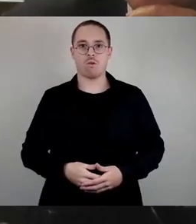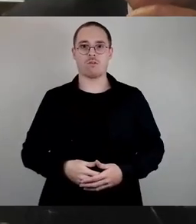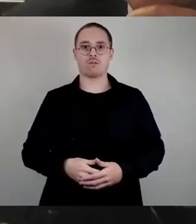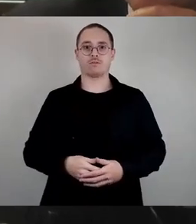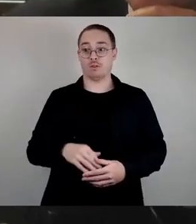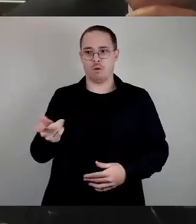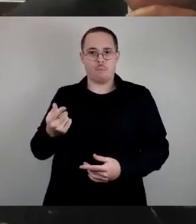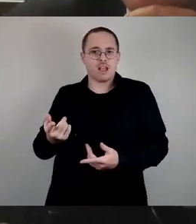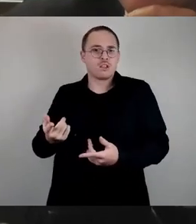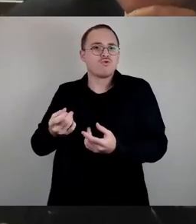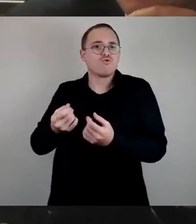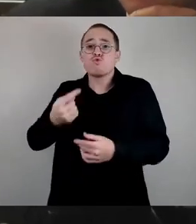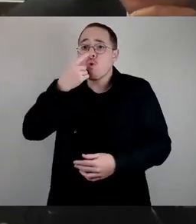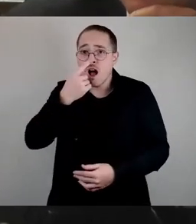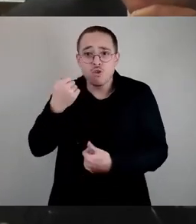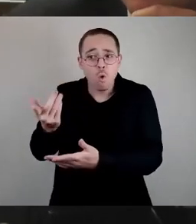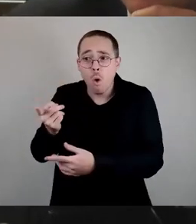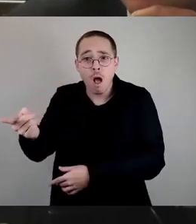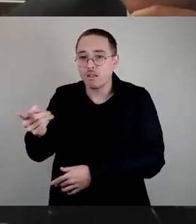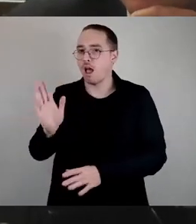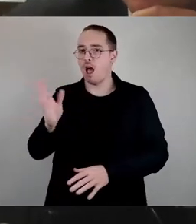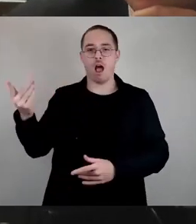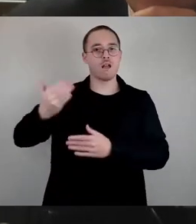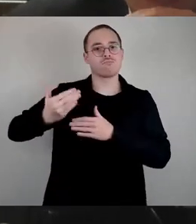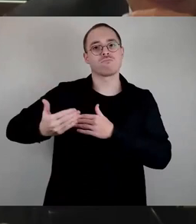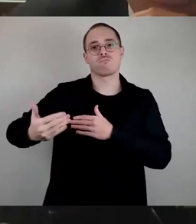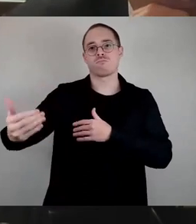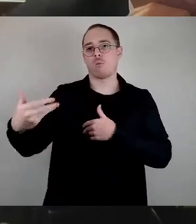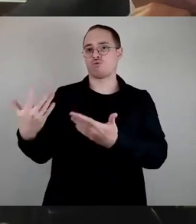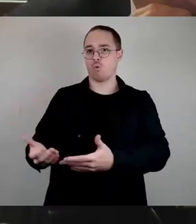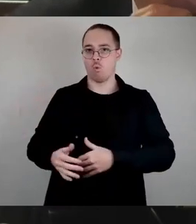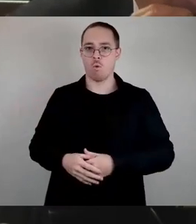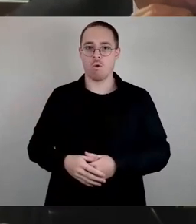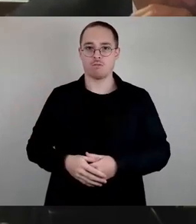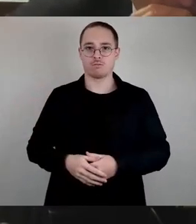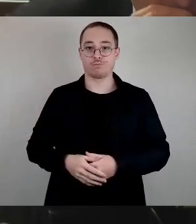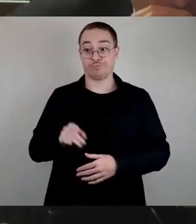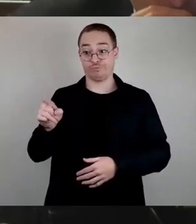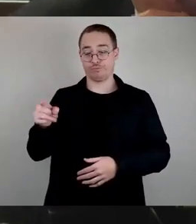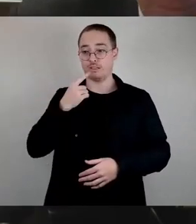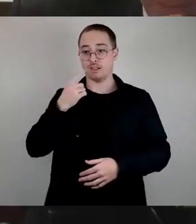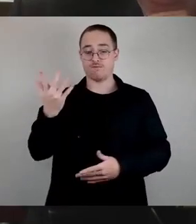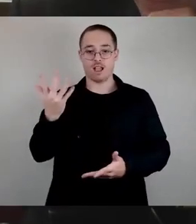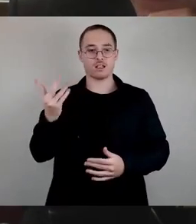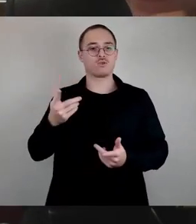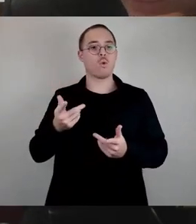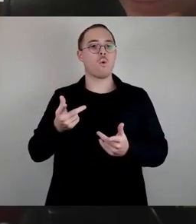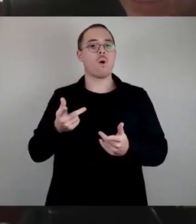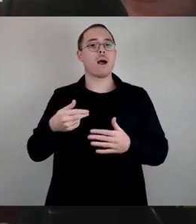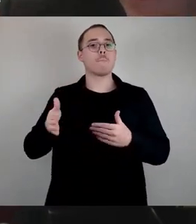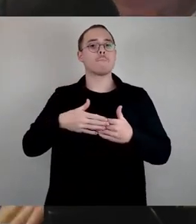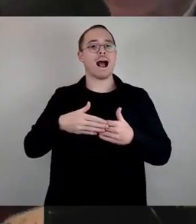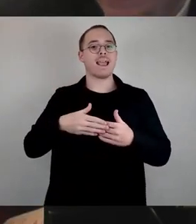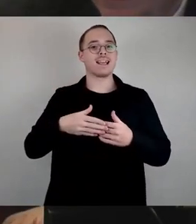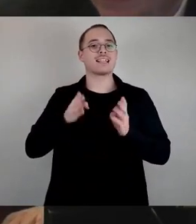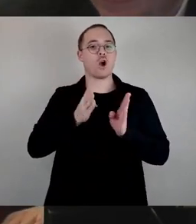Programm. Wir alle konnten noch deutlich seine Aussage anlässlich der mehrfach verschobenen Beigeordnetenwahlen hören, dass man